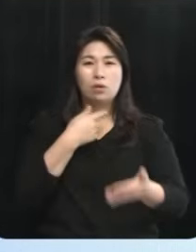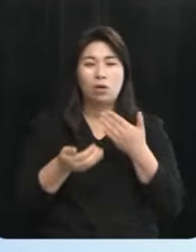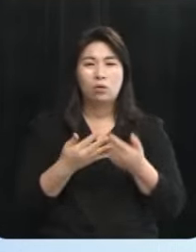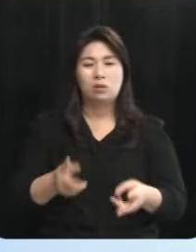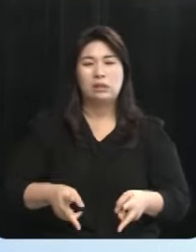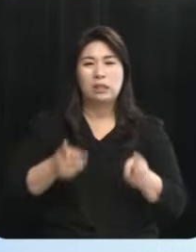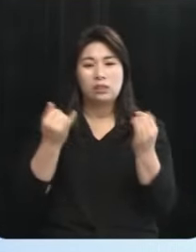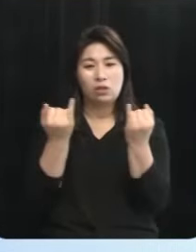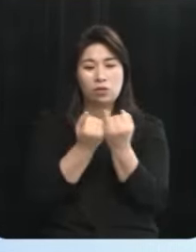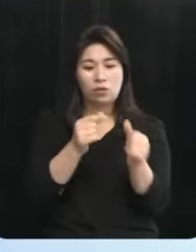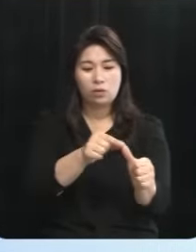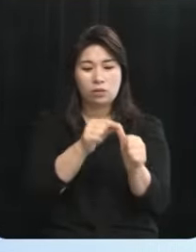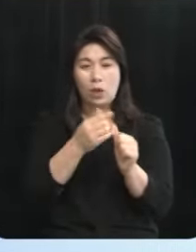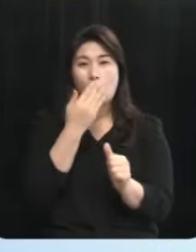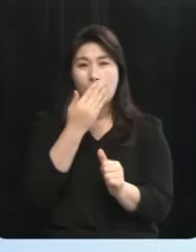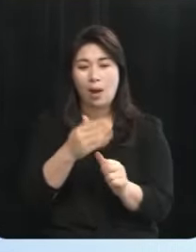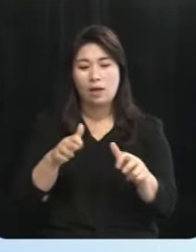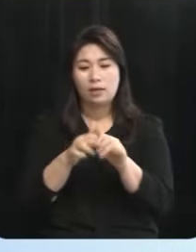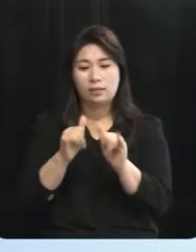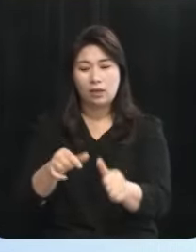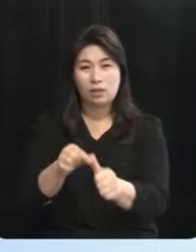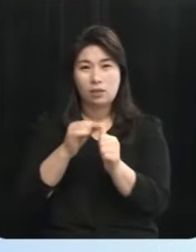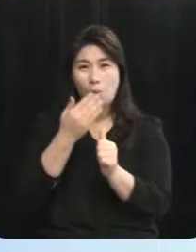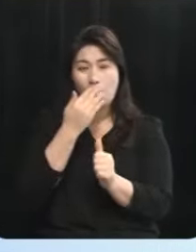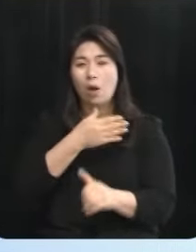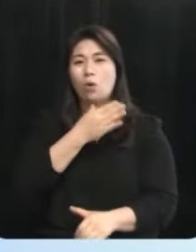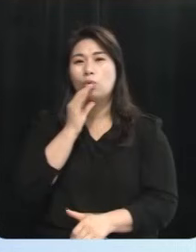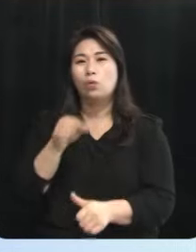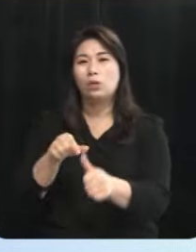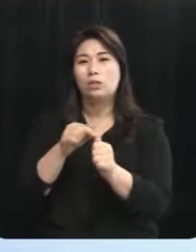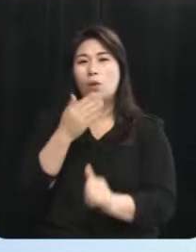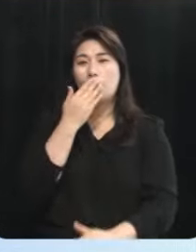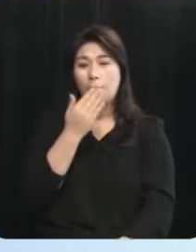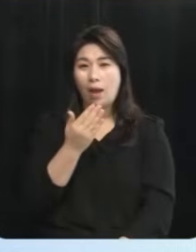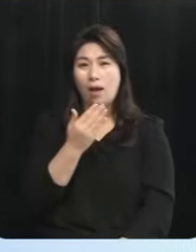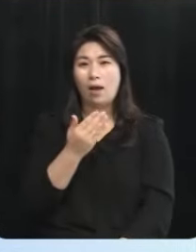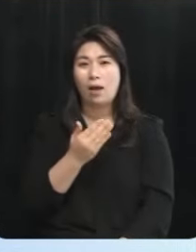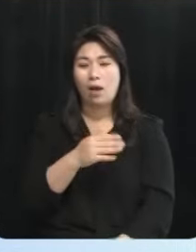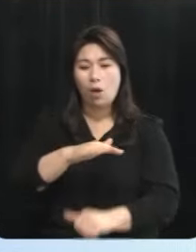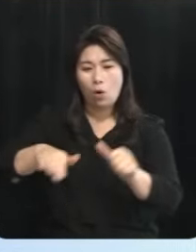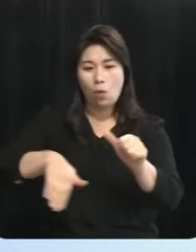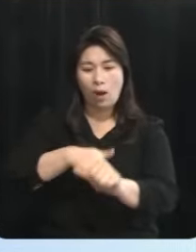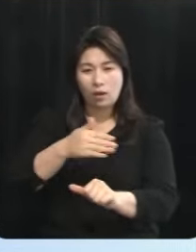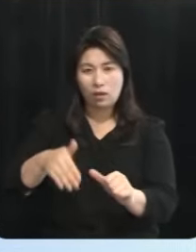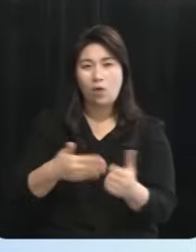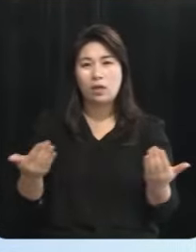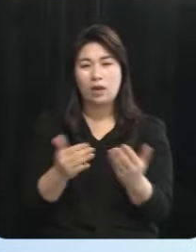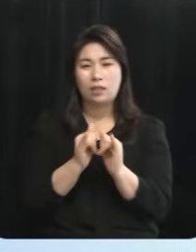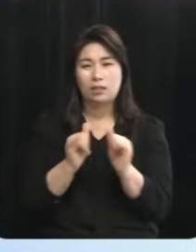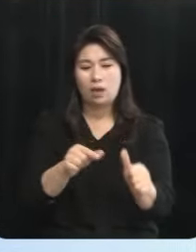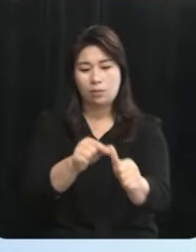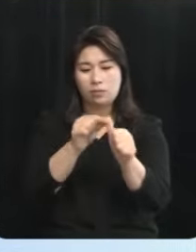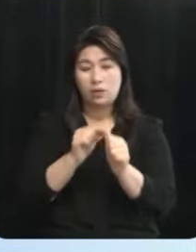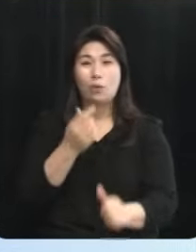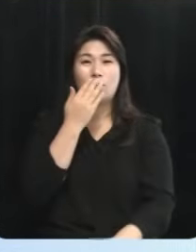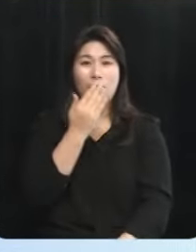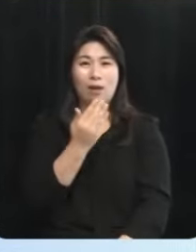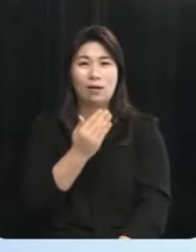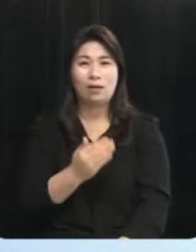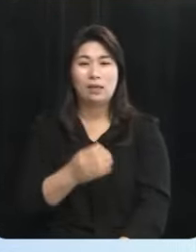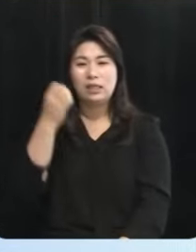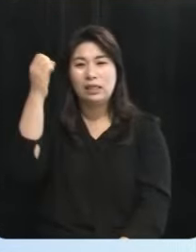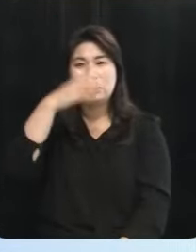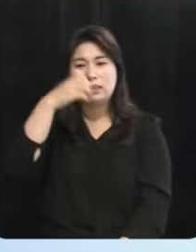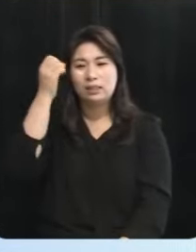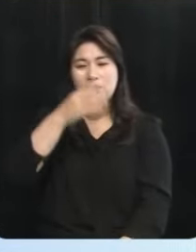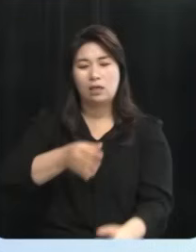채용할 수 있고 장애인들을 채용할 수 있고 노인들을 채용할 수 있고 환경에 종사하는 분들을 채용할 수 있습니다 그냥